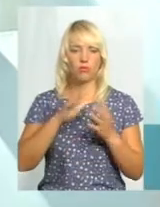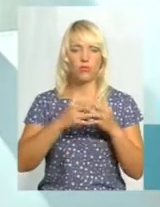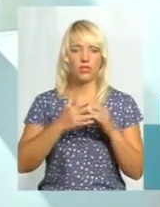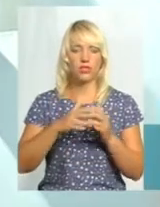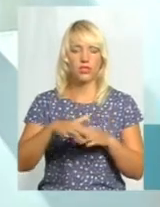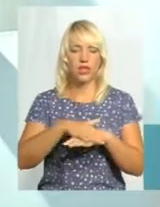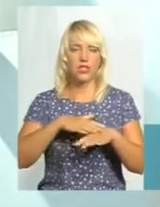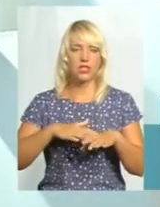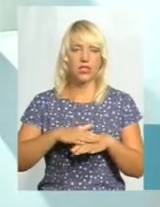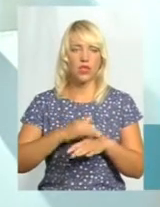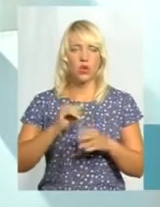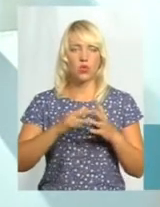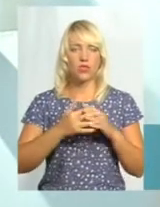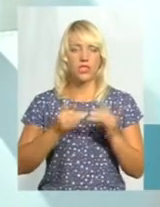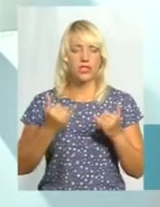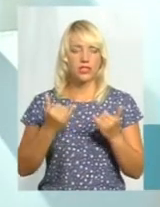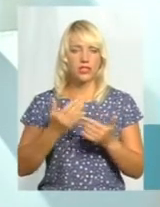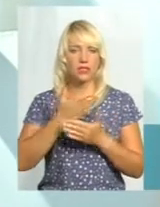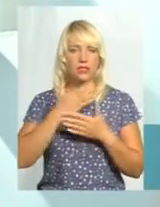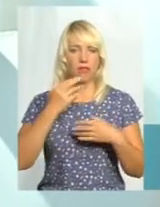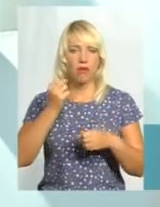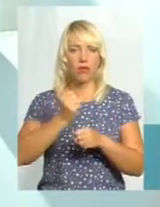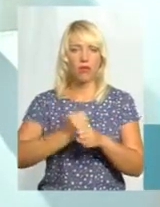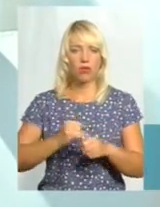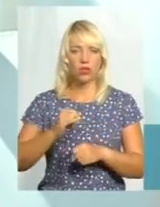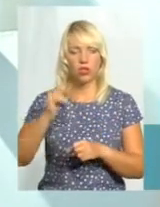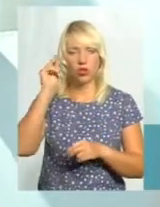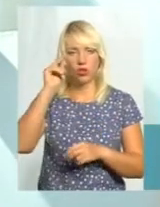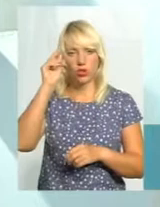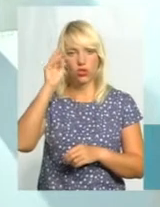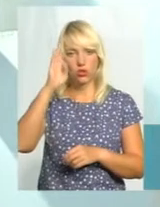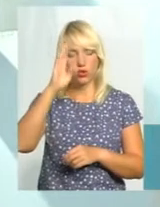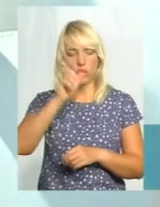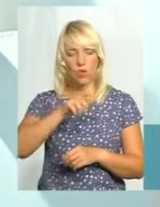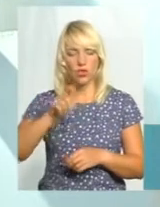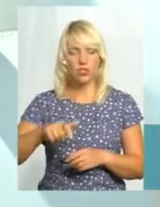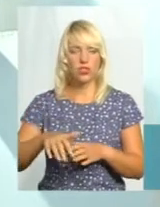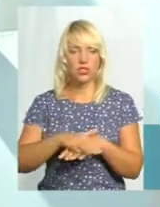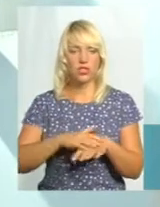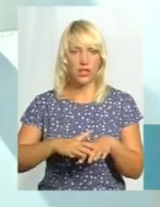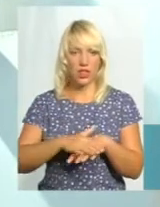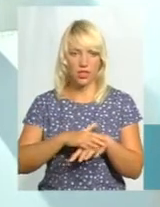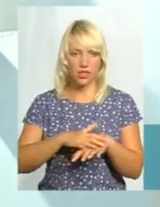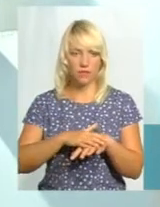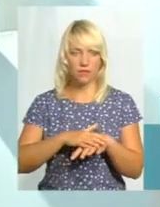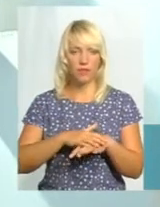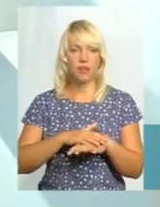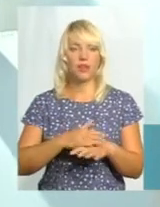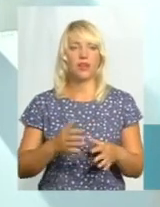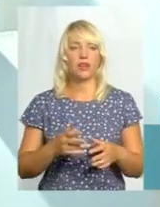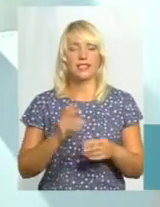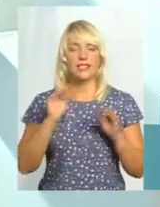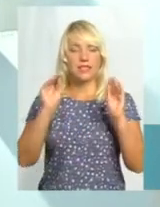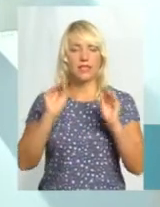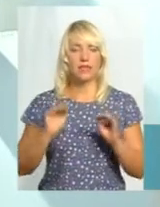сьогодні практично роботи немає і чоловічі населення, за статистикою, в більшій